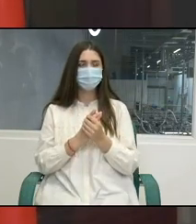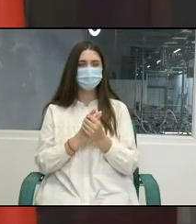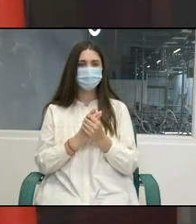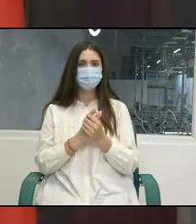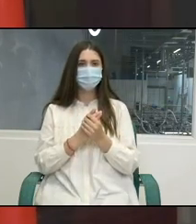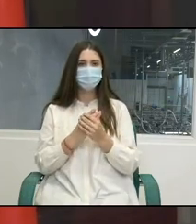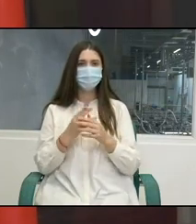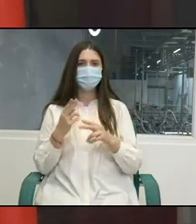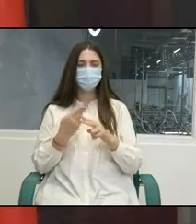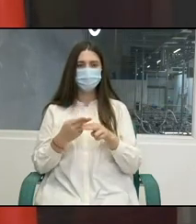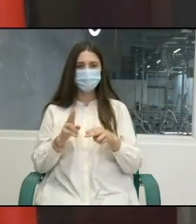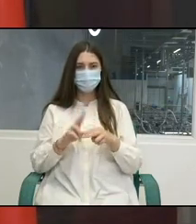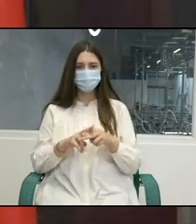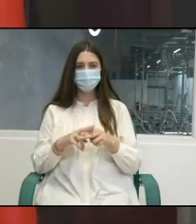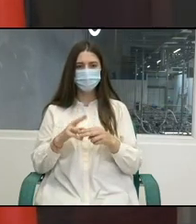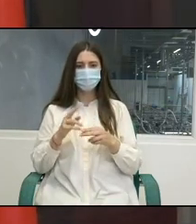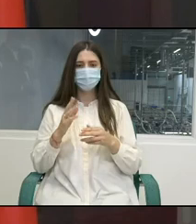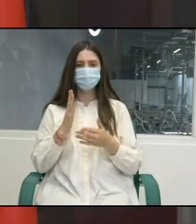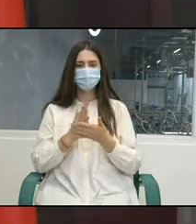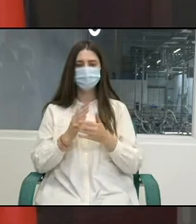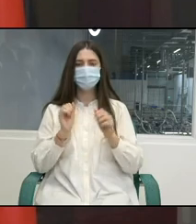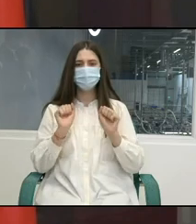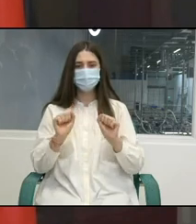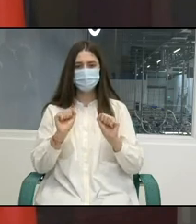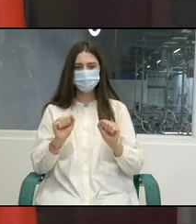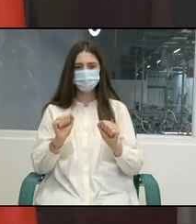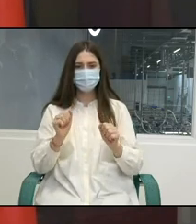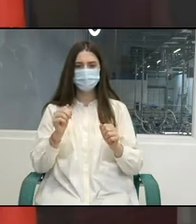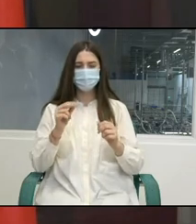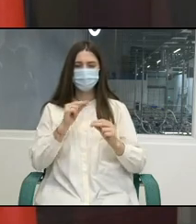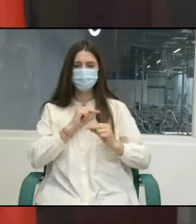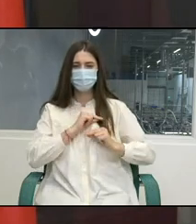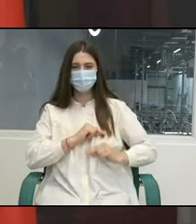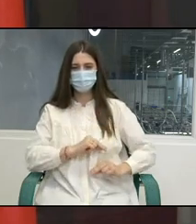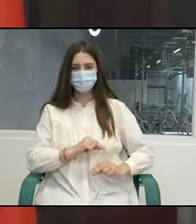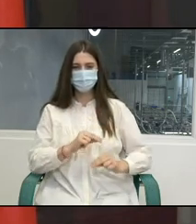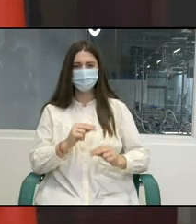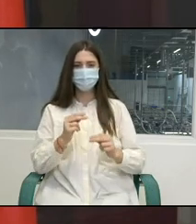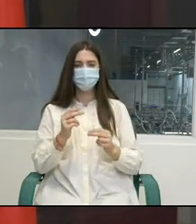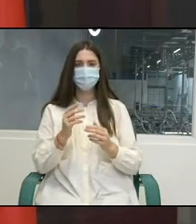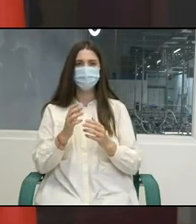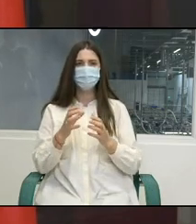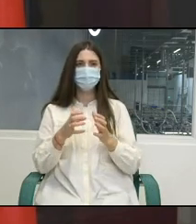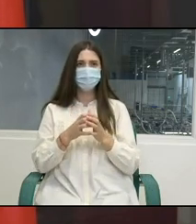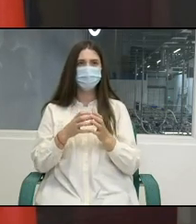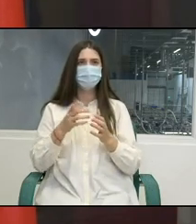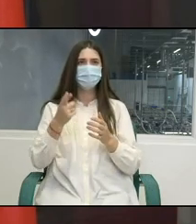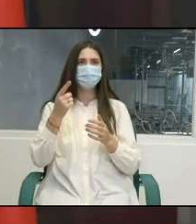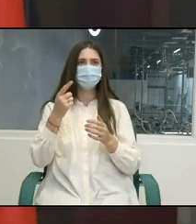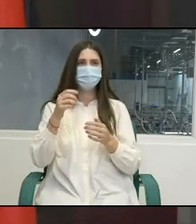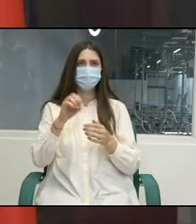suportul Agenției de Ocupare a Forții de Muncă și Organizații Internaționale a Muncii.